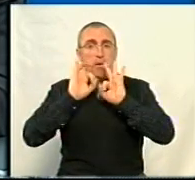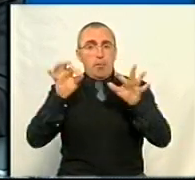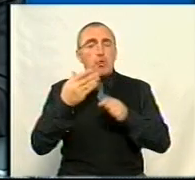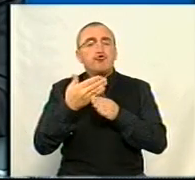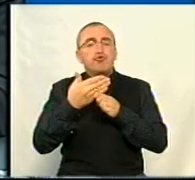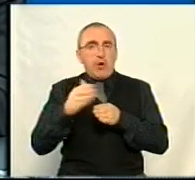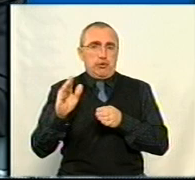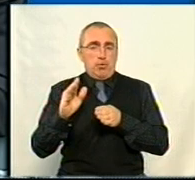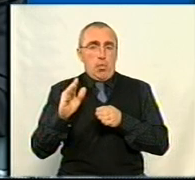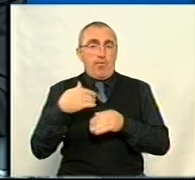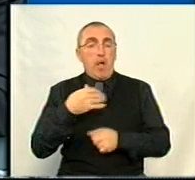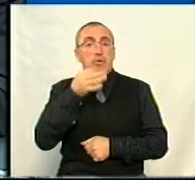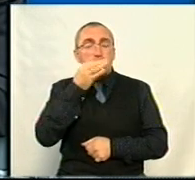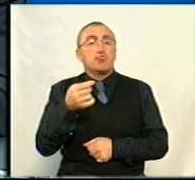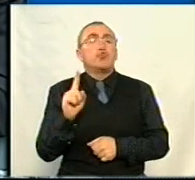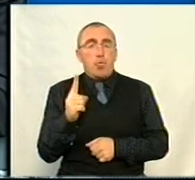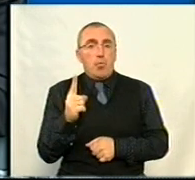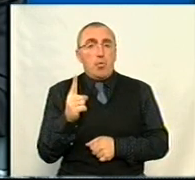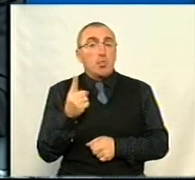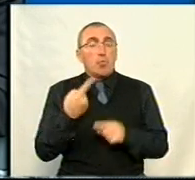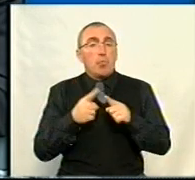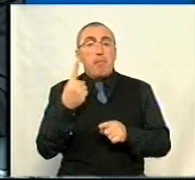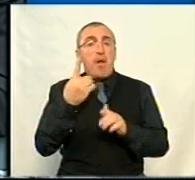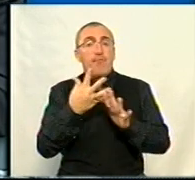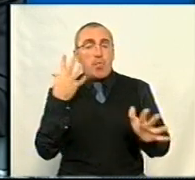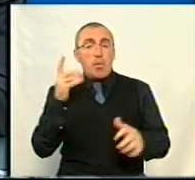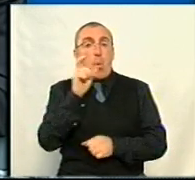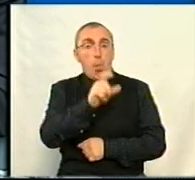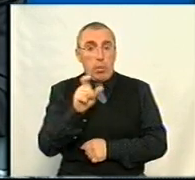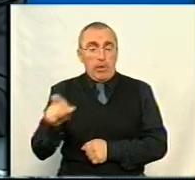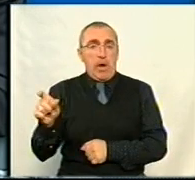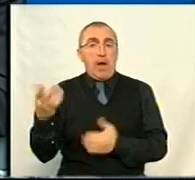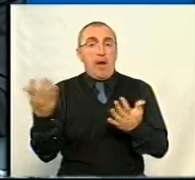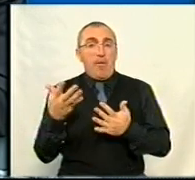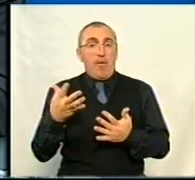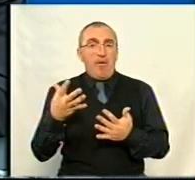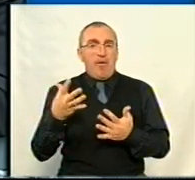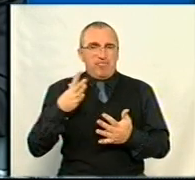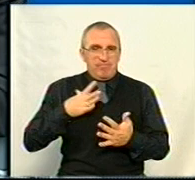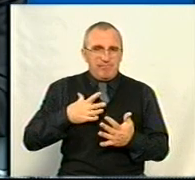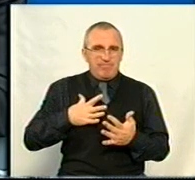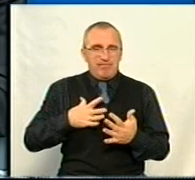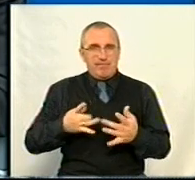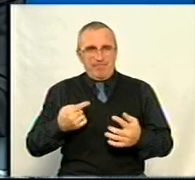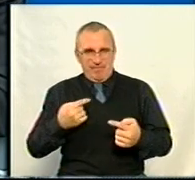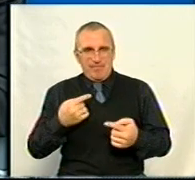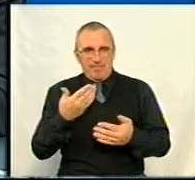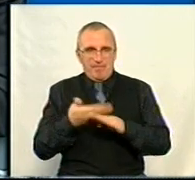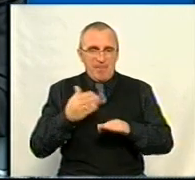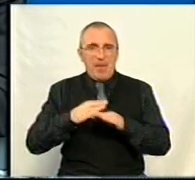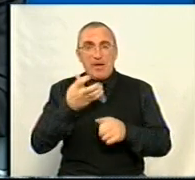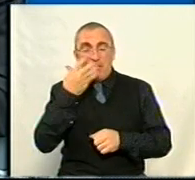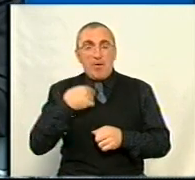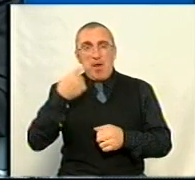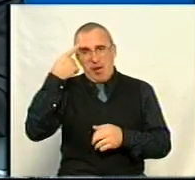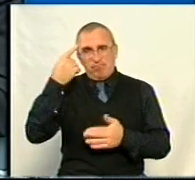частково. І скажу чому. Тому що, в першу чергу, людей, які потерпають від холоду, турбує, коли ж появиться тепло. Тому